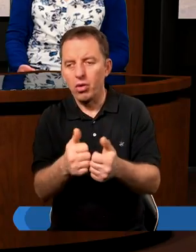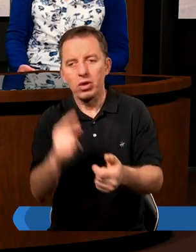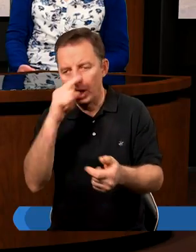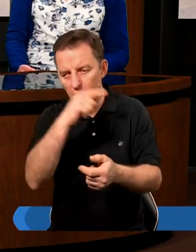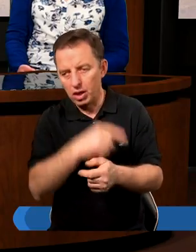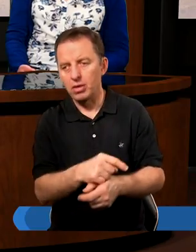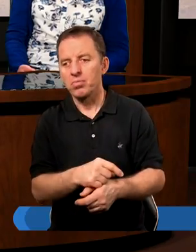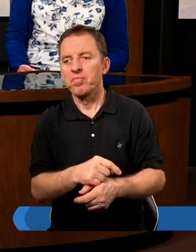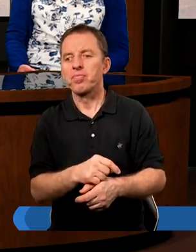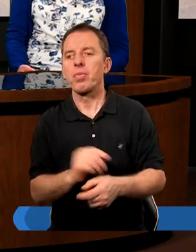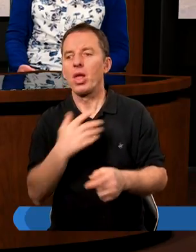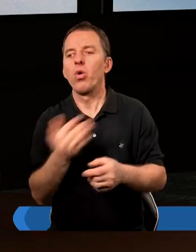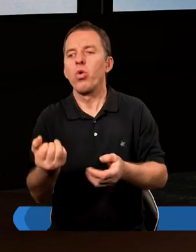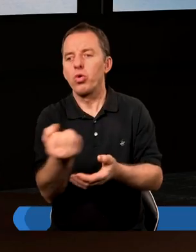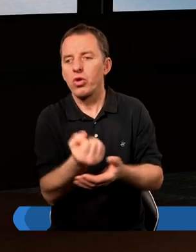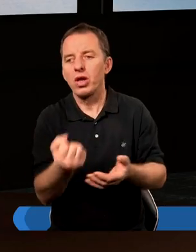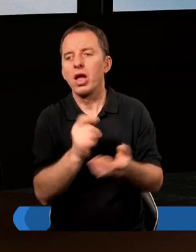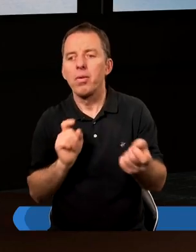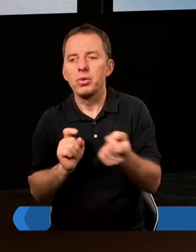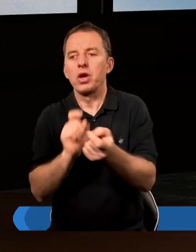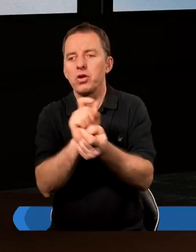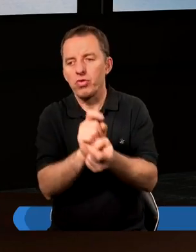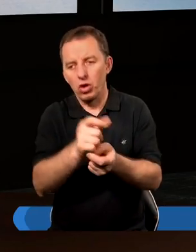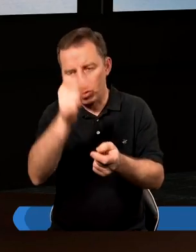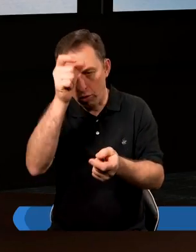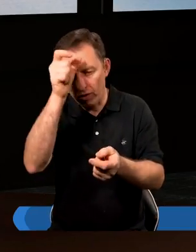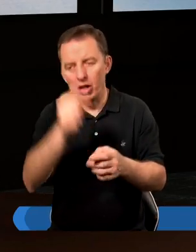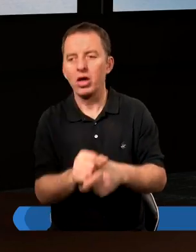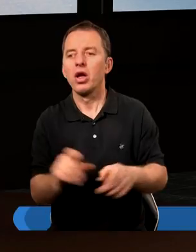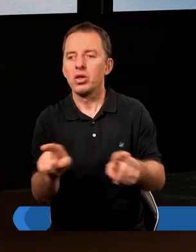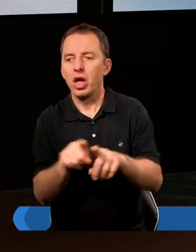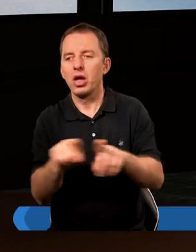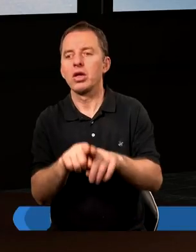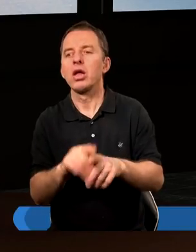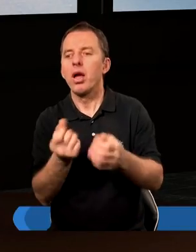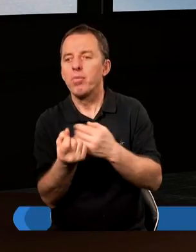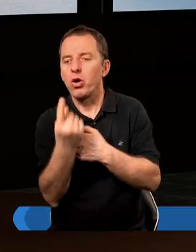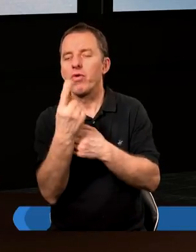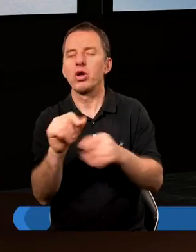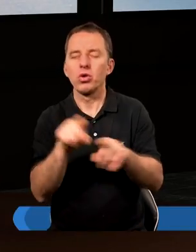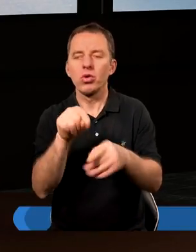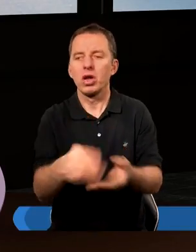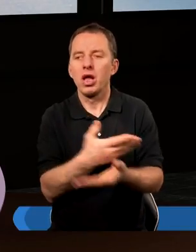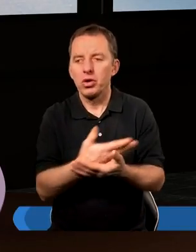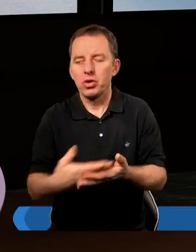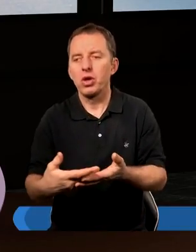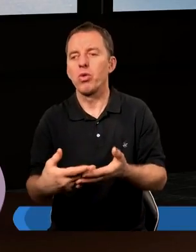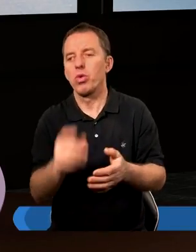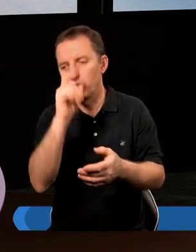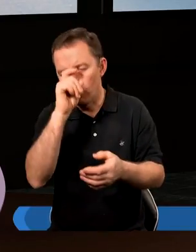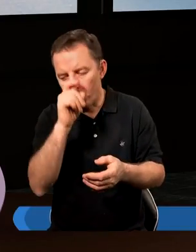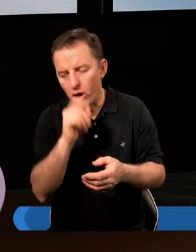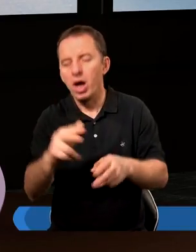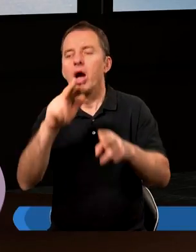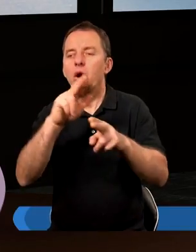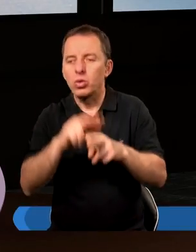niestety środkiem używanym przeciwko człowiekowi, bo też pojawiły się tutaj na tej ziemi siły zła, które